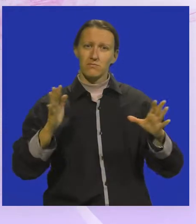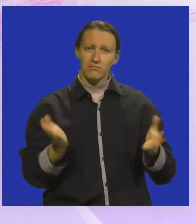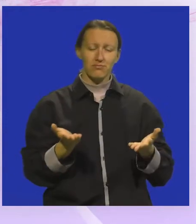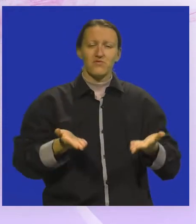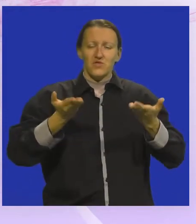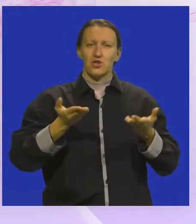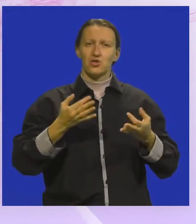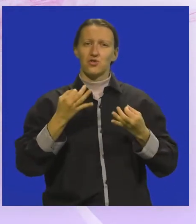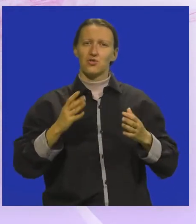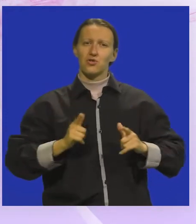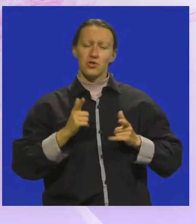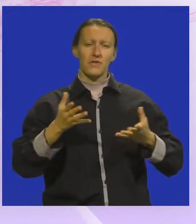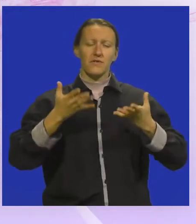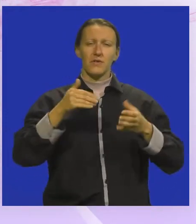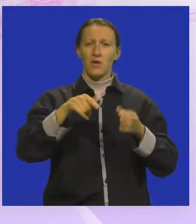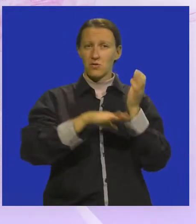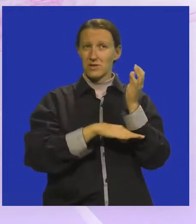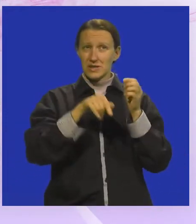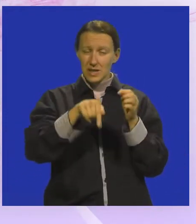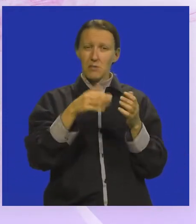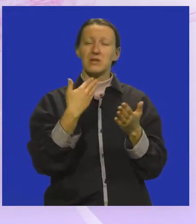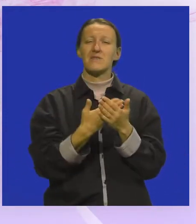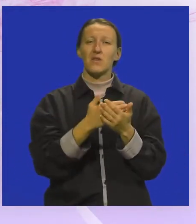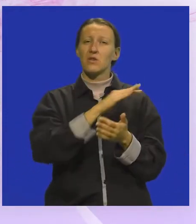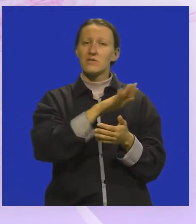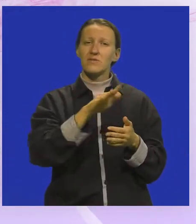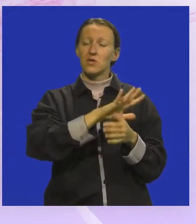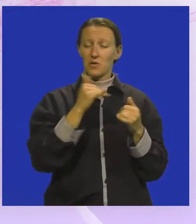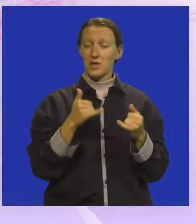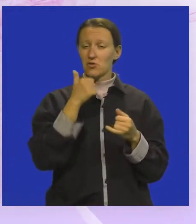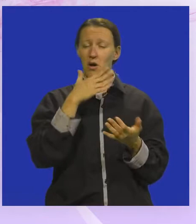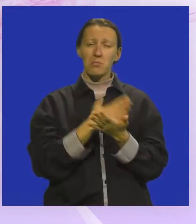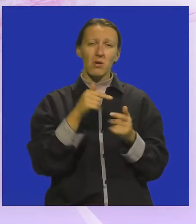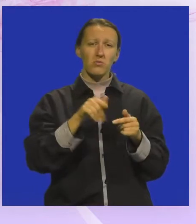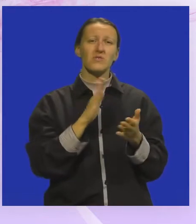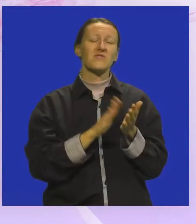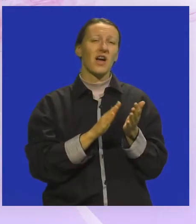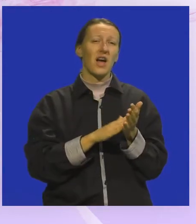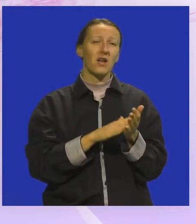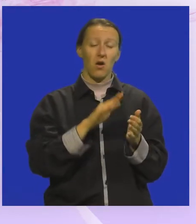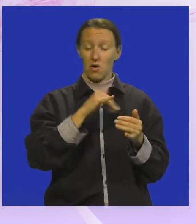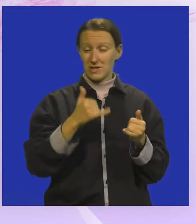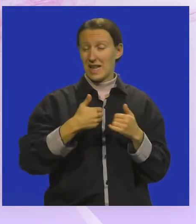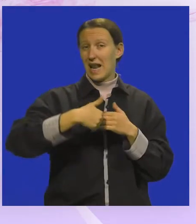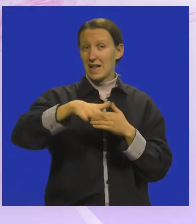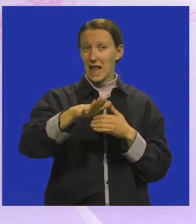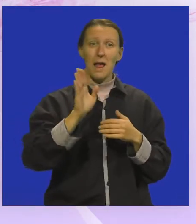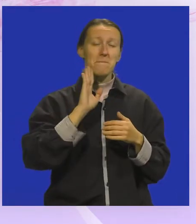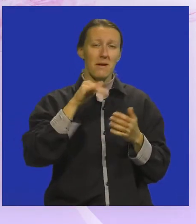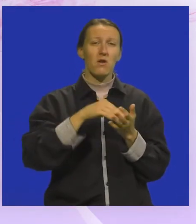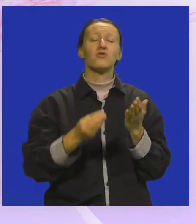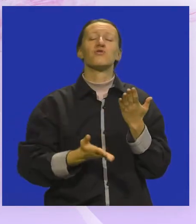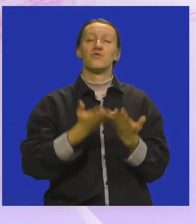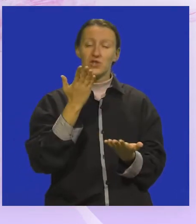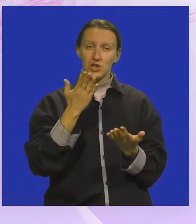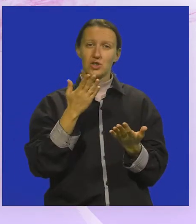je i ladonja svih događaja i dosadaših, ali vjerujem od sada na dalje će Medulinska placa još